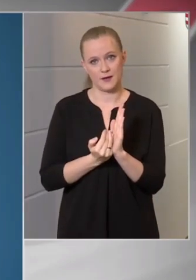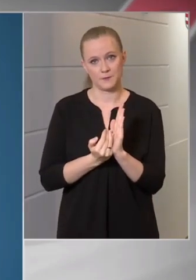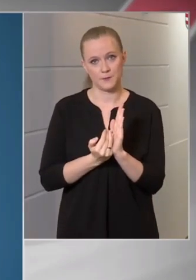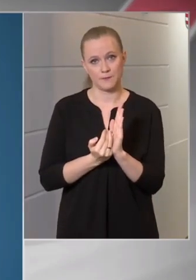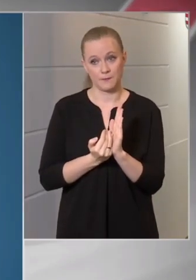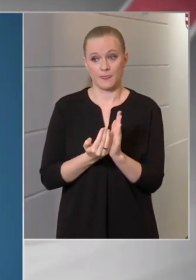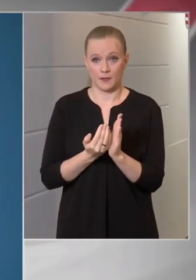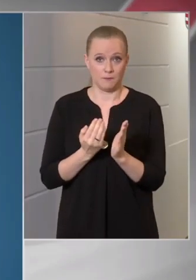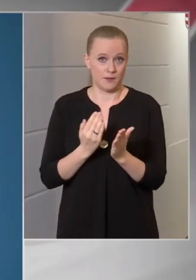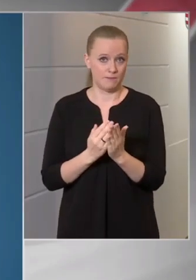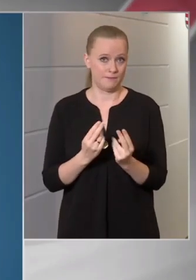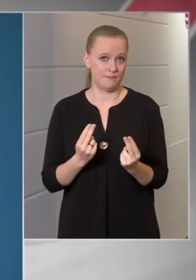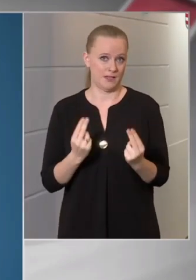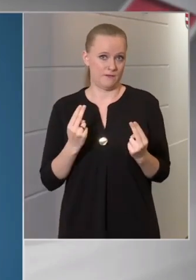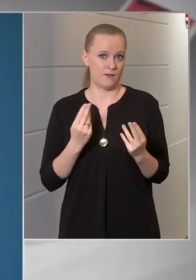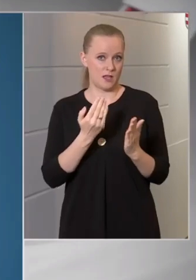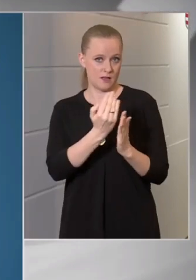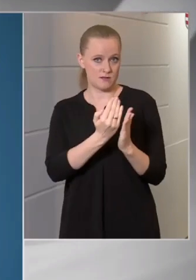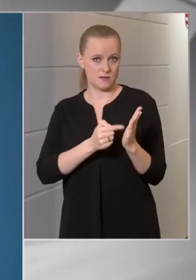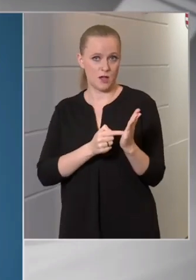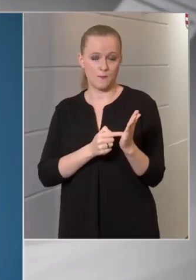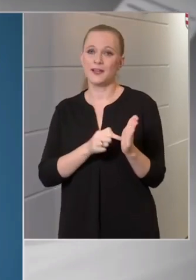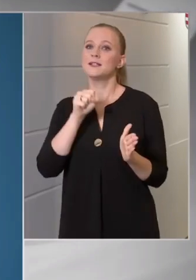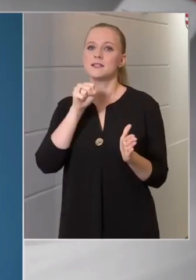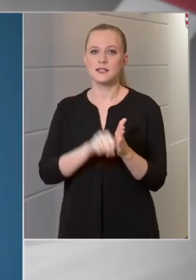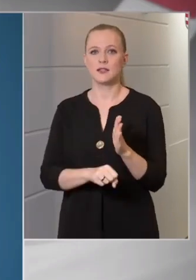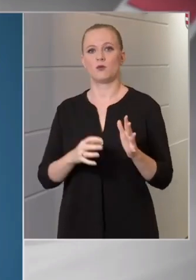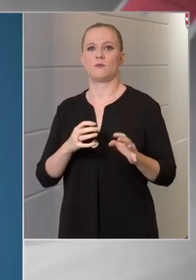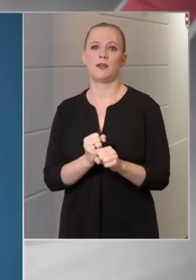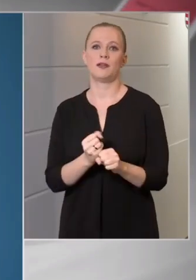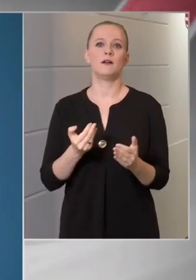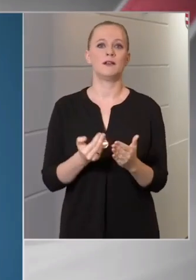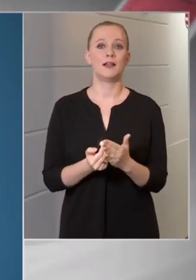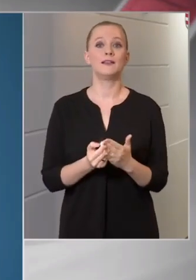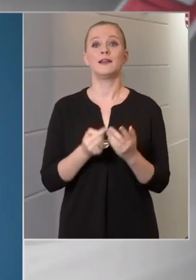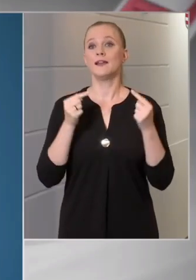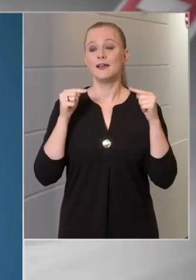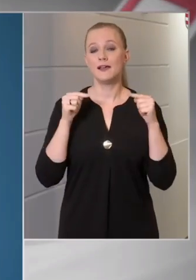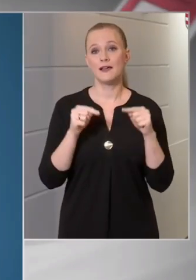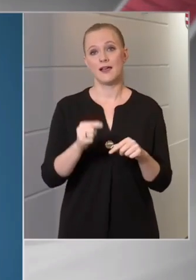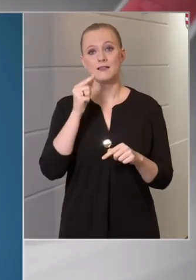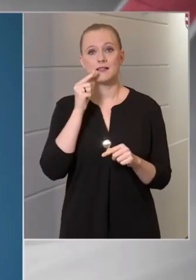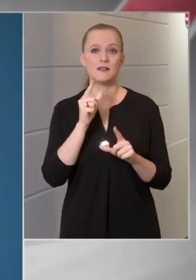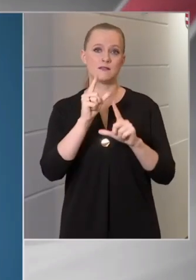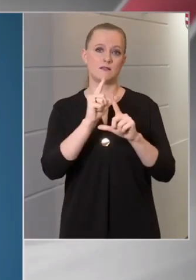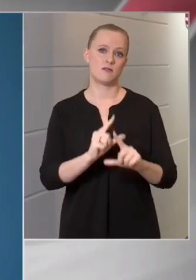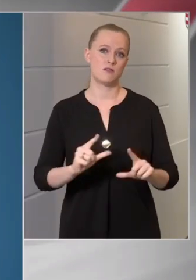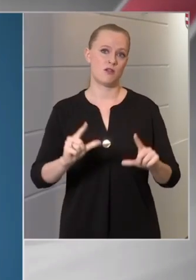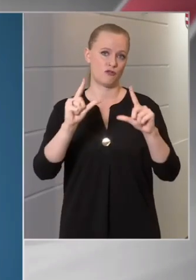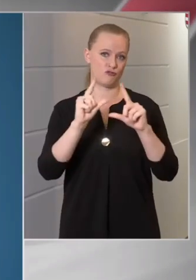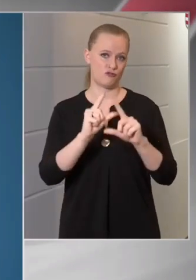meghoztunk, nagyon szigorúan tartsuk be, mert ez fogja lassítani a járványnak a